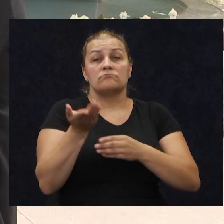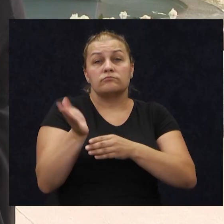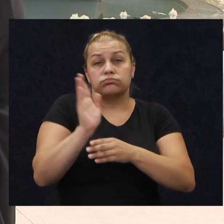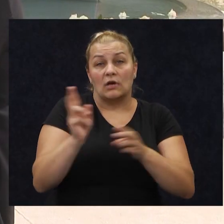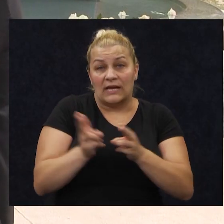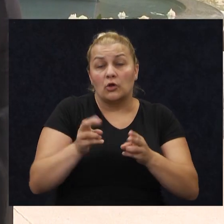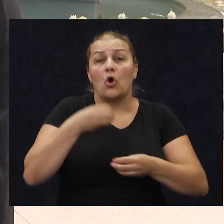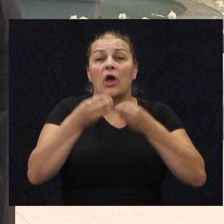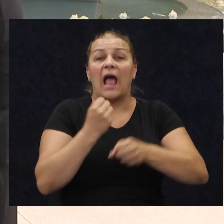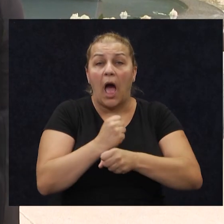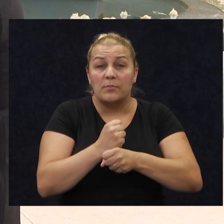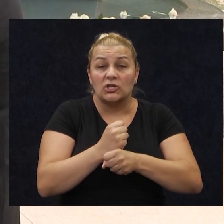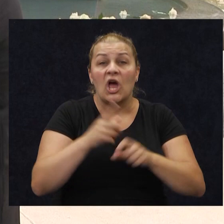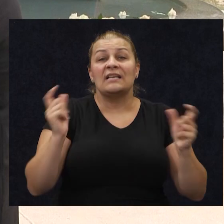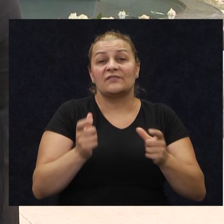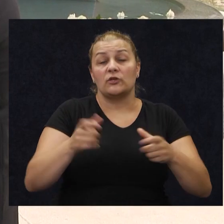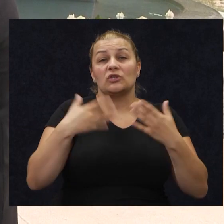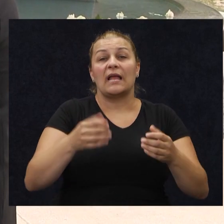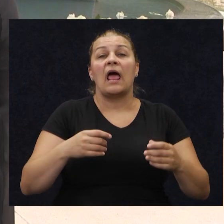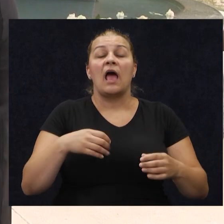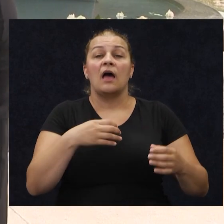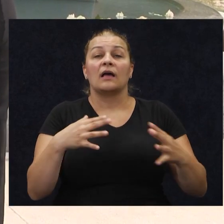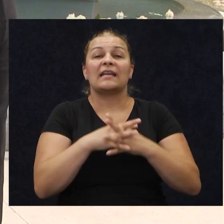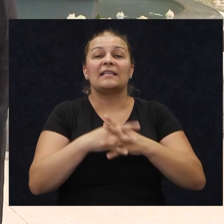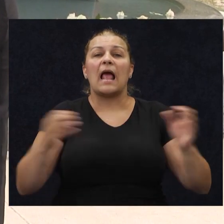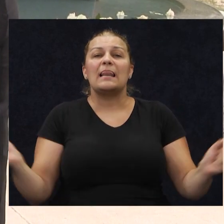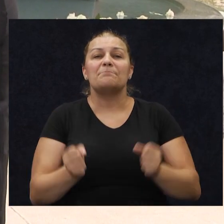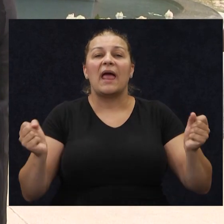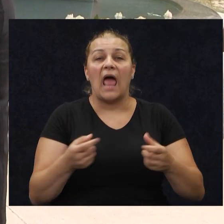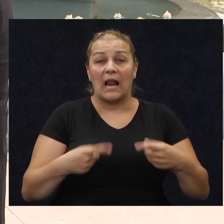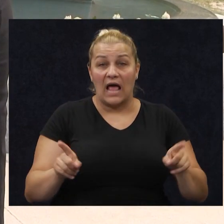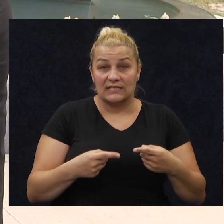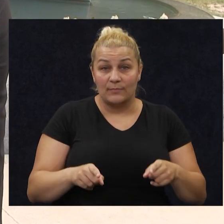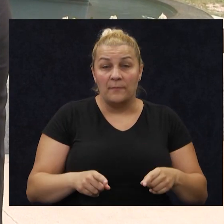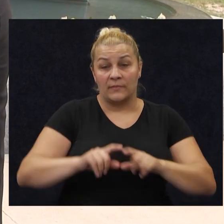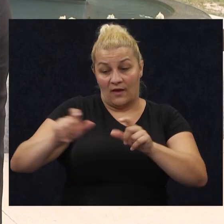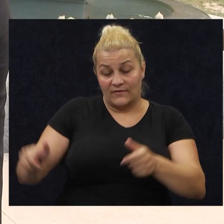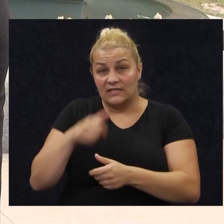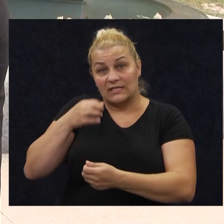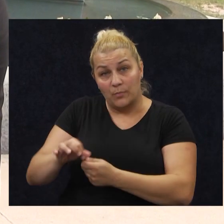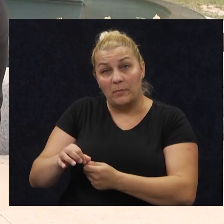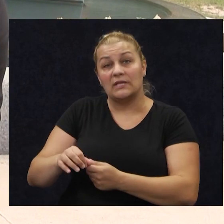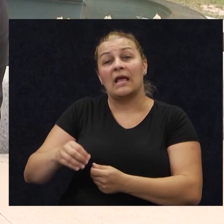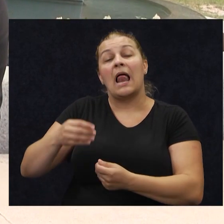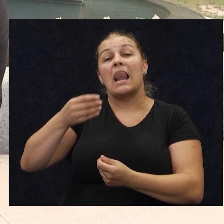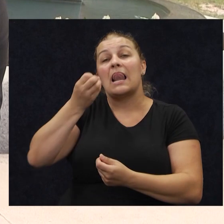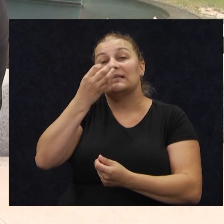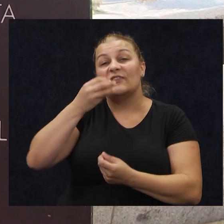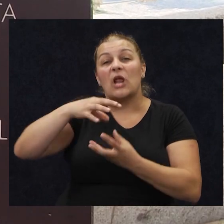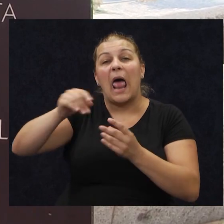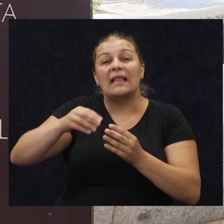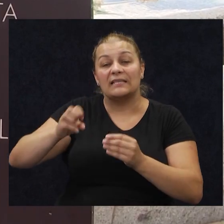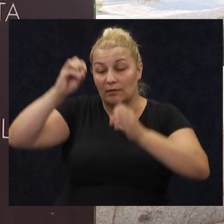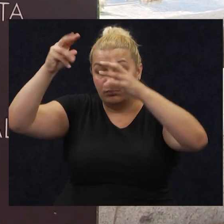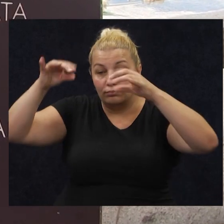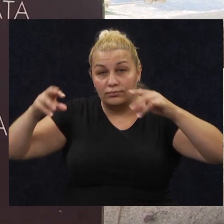Damir Gabrić, a svečano se uveliča i gradska limena glazba. Nazočni su položili vijence i spomenik zasuli laticama cvijeća kao simbol